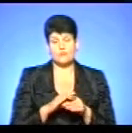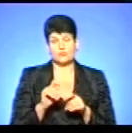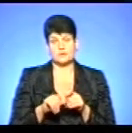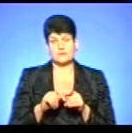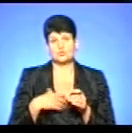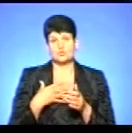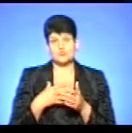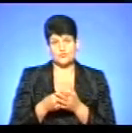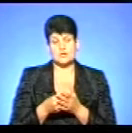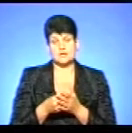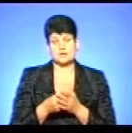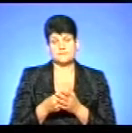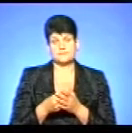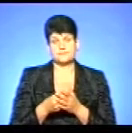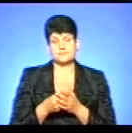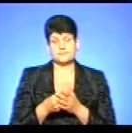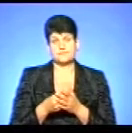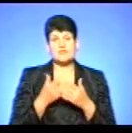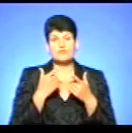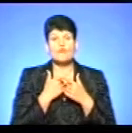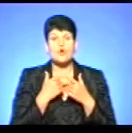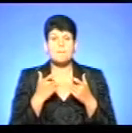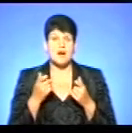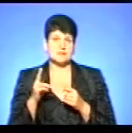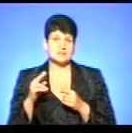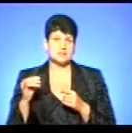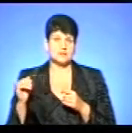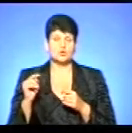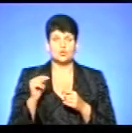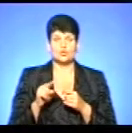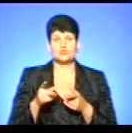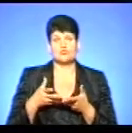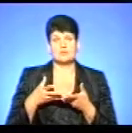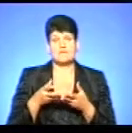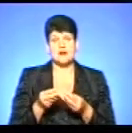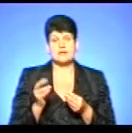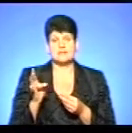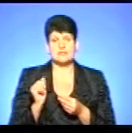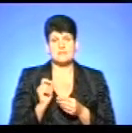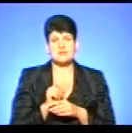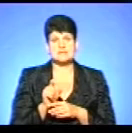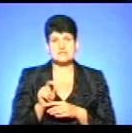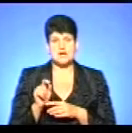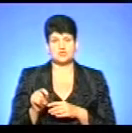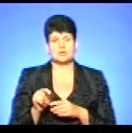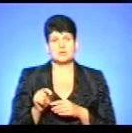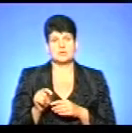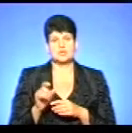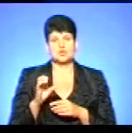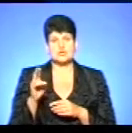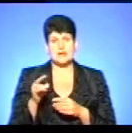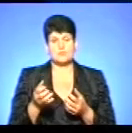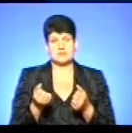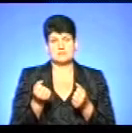своєї інформації, тої, що впливає на призначення того чи іншого виду соціальної підтримки.